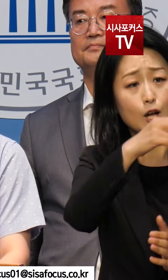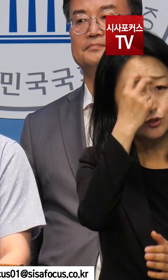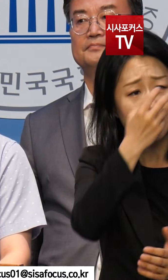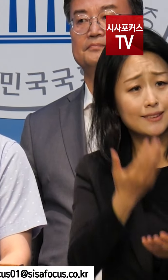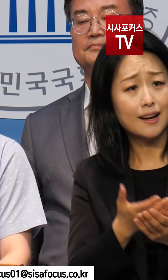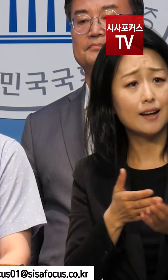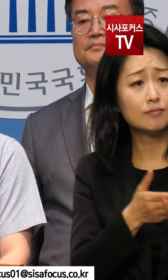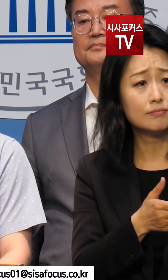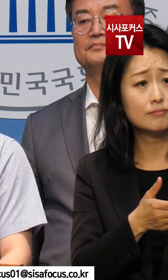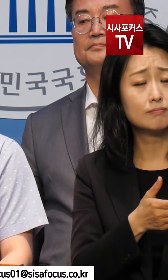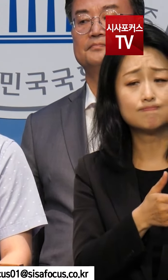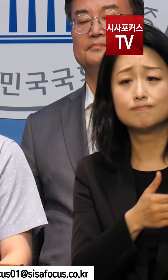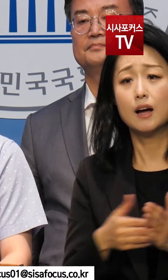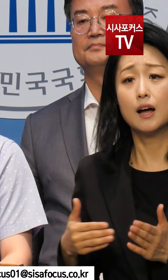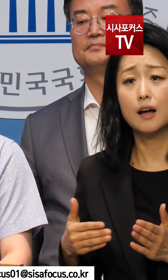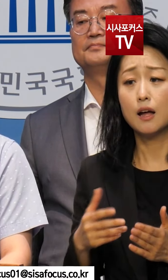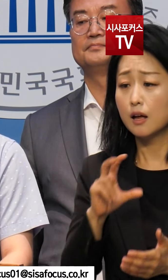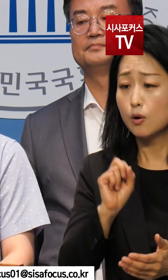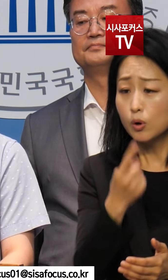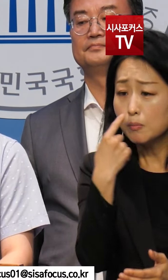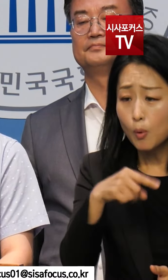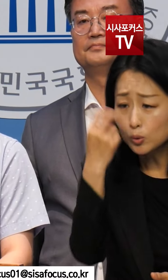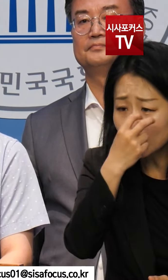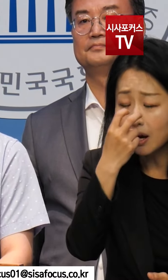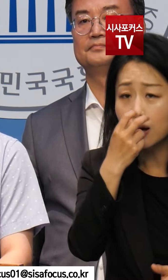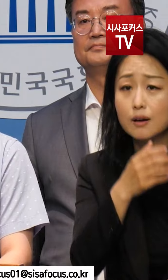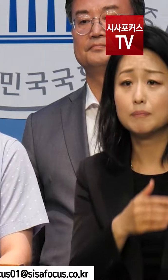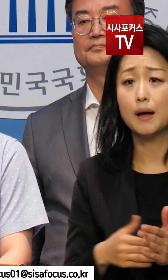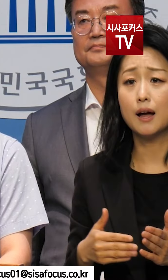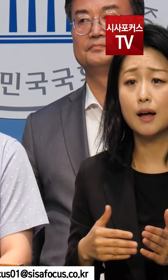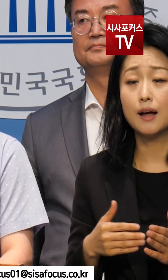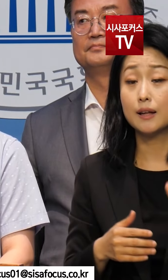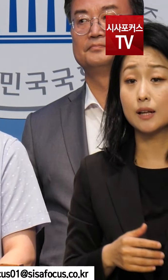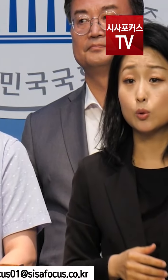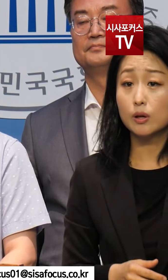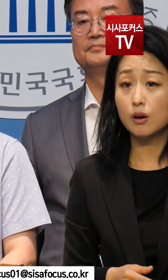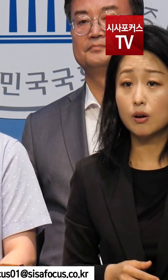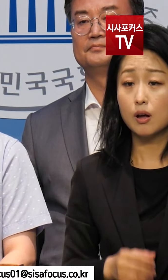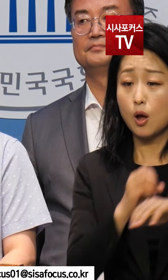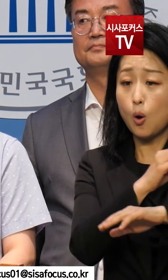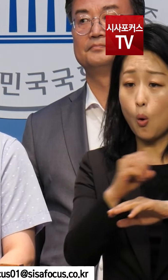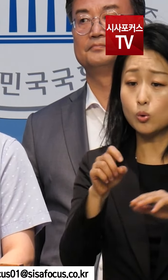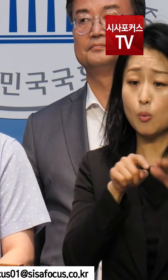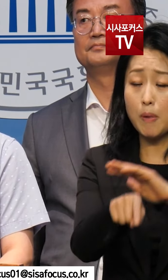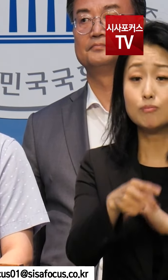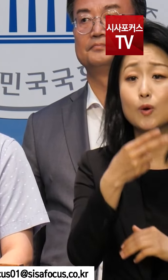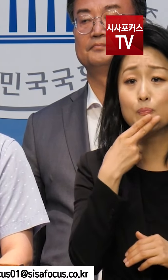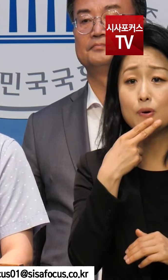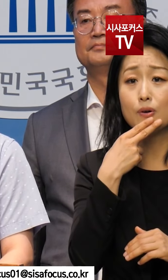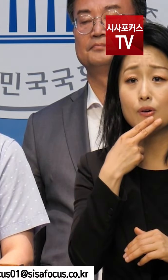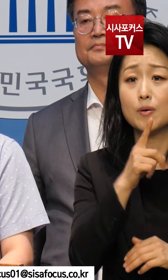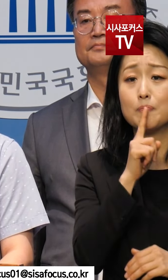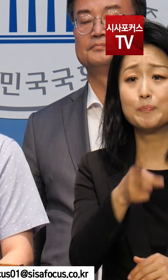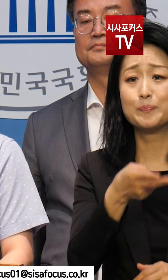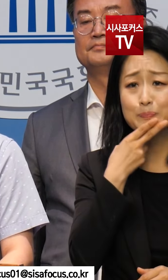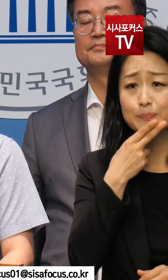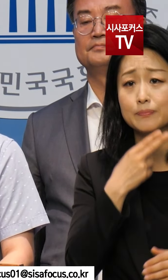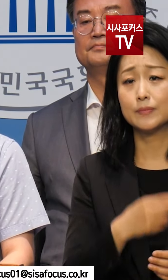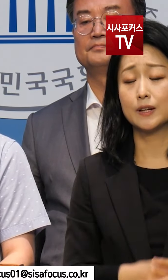전부였고, 재난 원인 조사조차 하지 않고 있으며, 대통령은 오송 방문은커녕 이런 방구조차 없습니다.